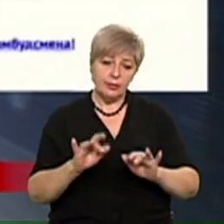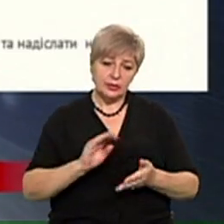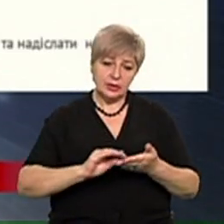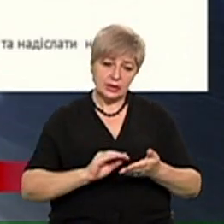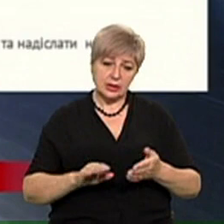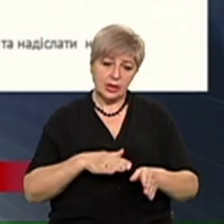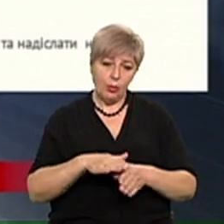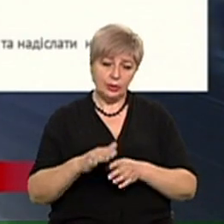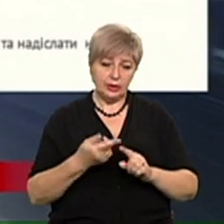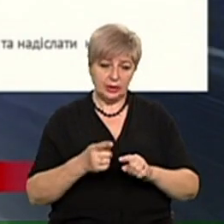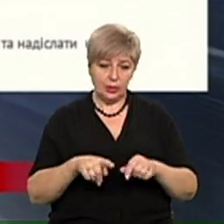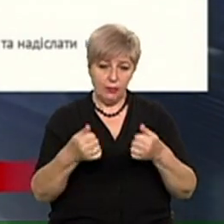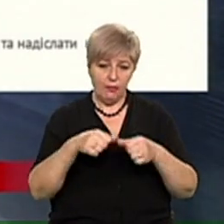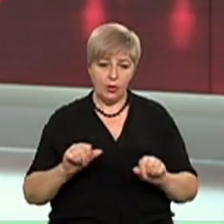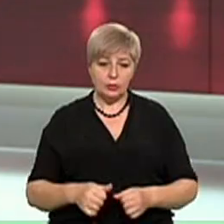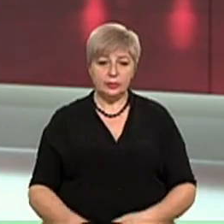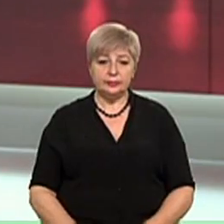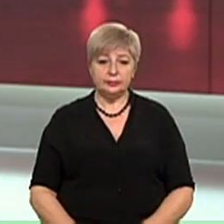Заморська, Віталій Савенко, Деталі.